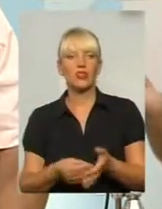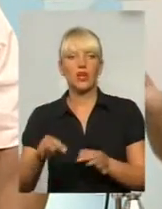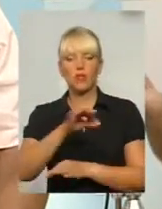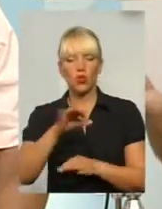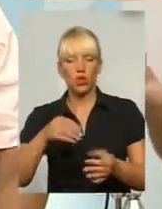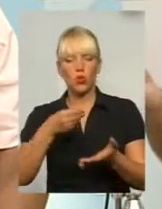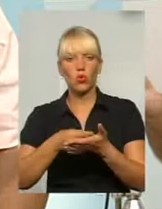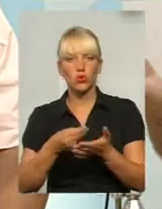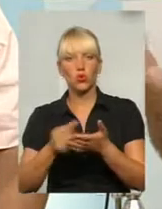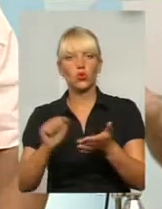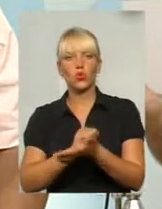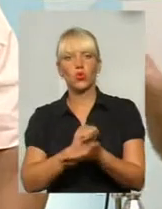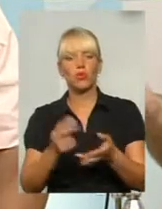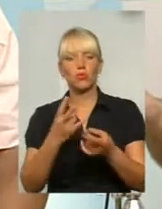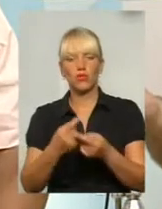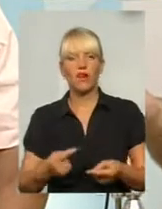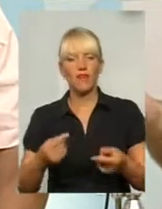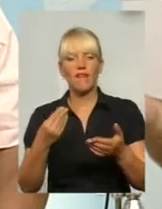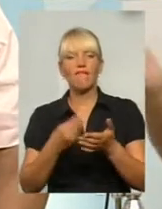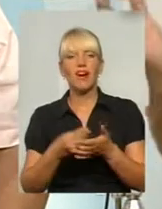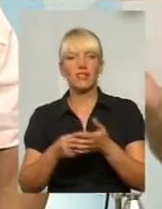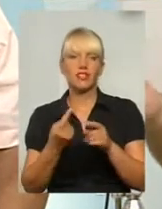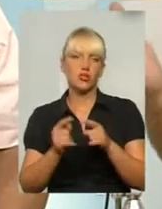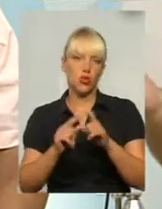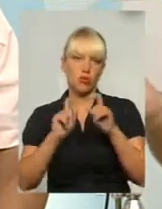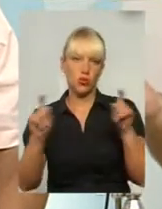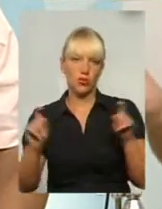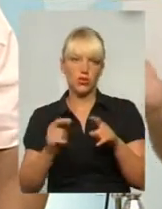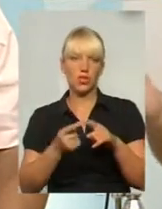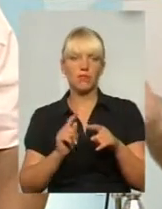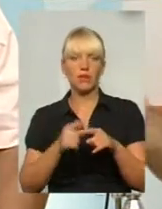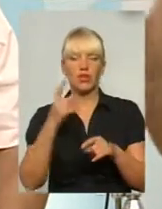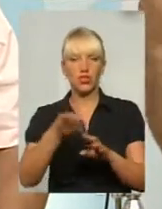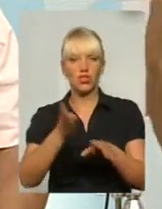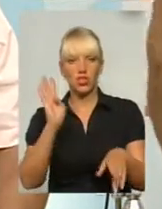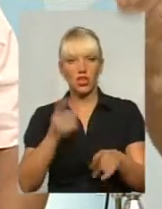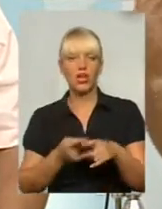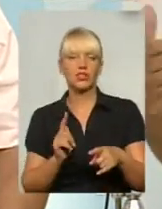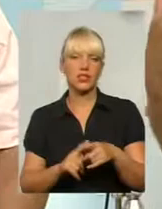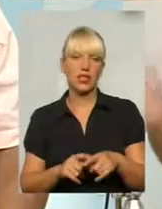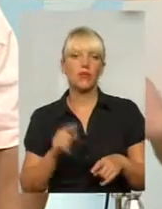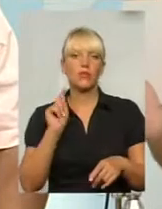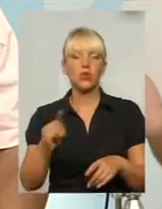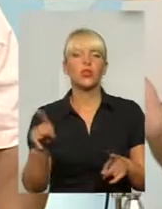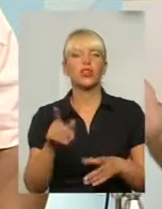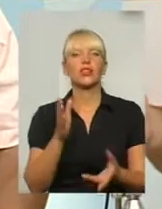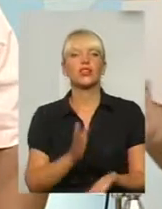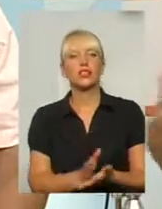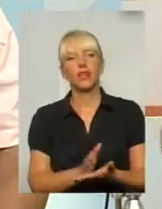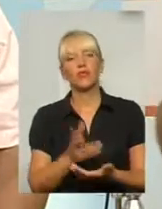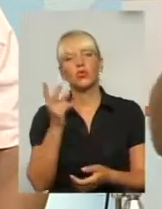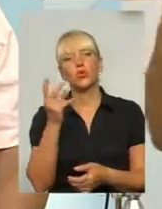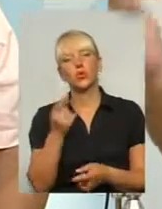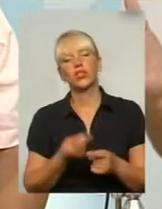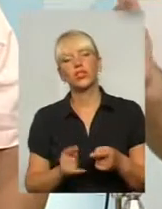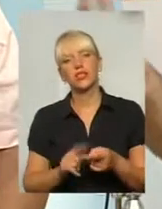-кошторисна документація має визначити вартість цього притулку. І його розділити на першу чергу. Перша черга – це переселити той, який є з її кількостю. Друга